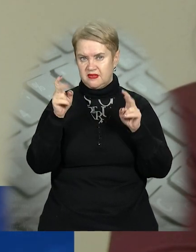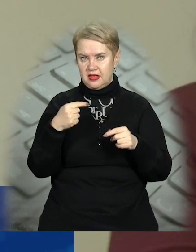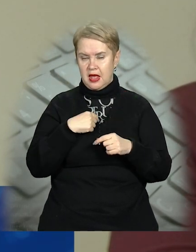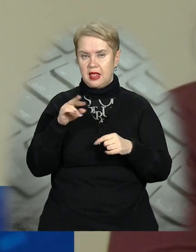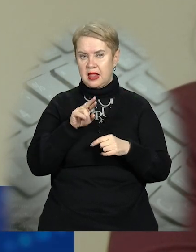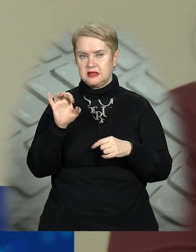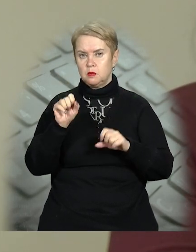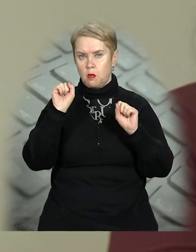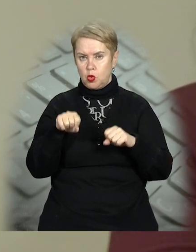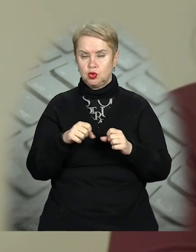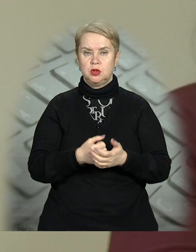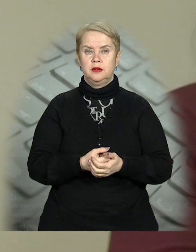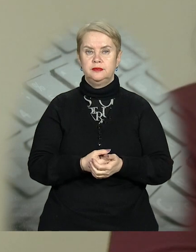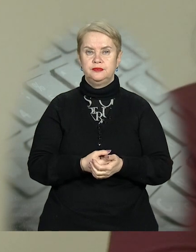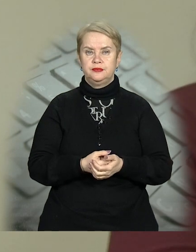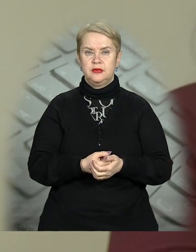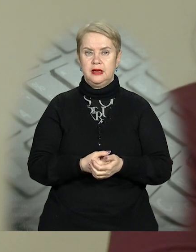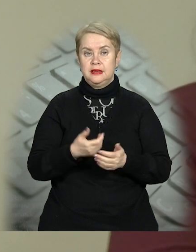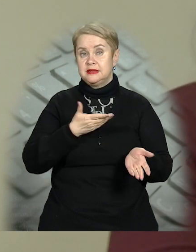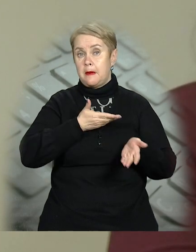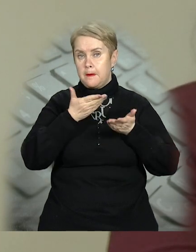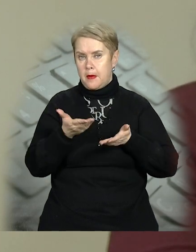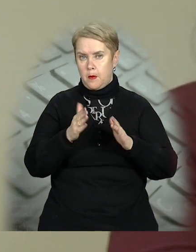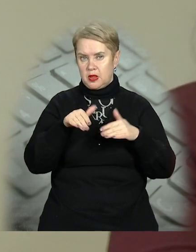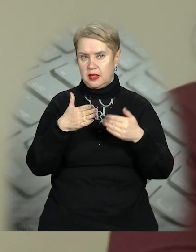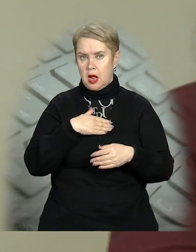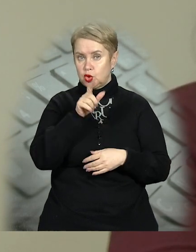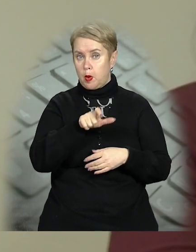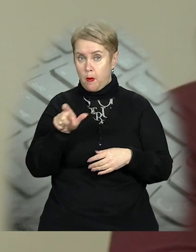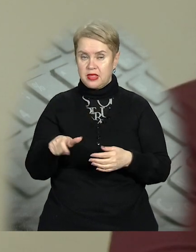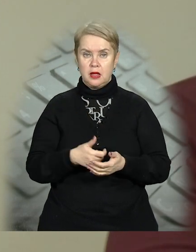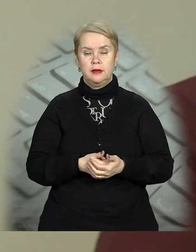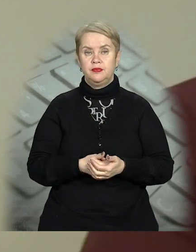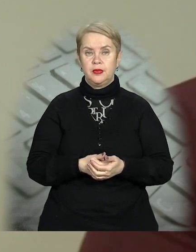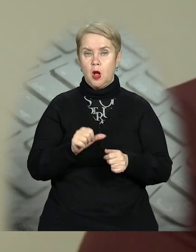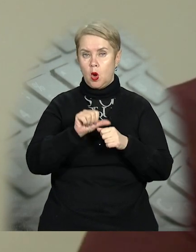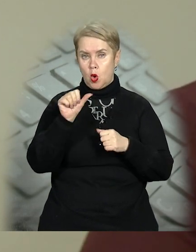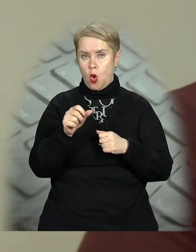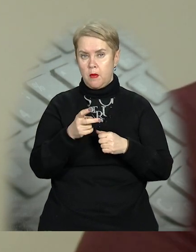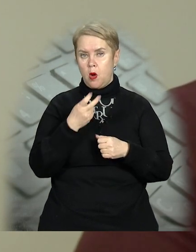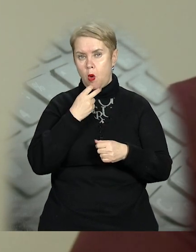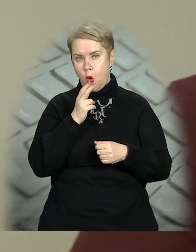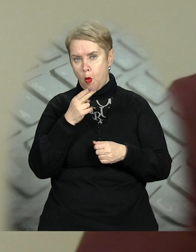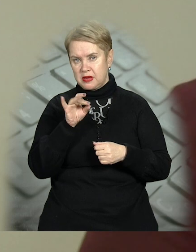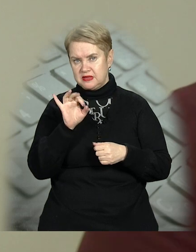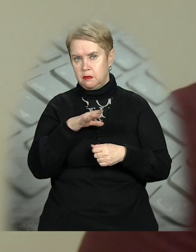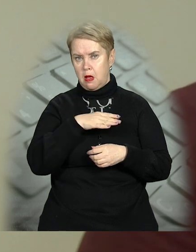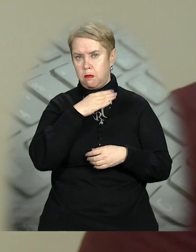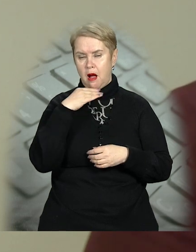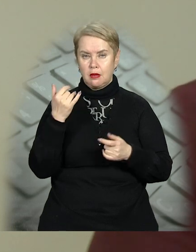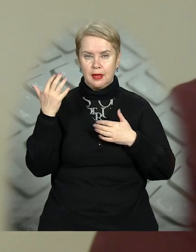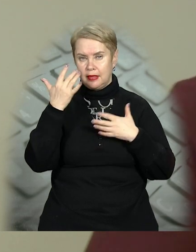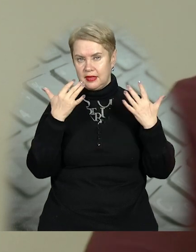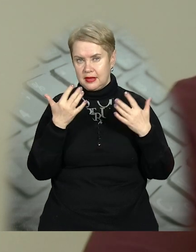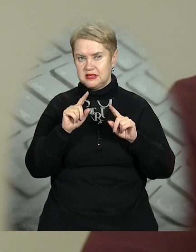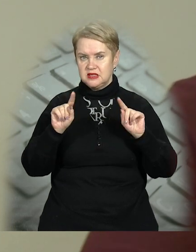Станіславною, можуть бути запропоновані нашим громадянам. Кроме коміксів було багато ідеї